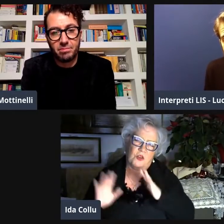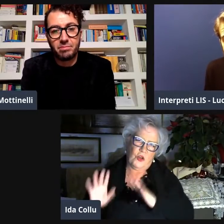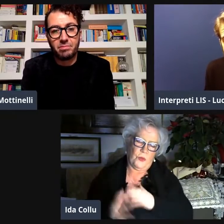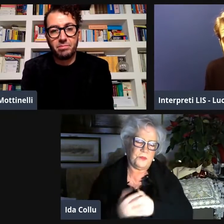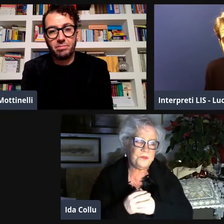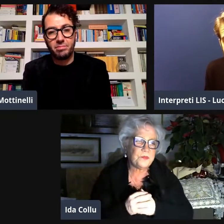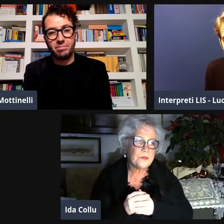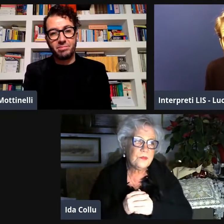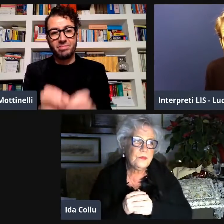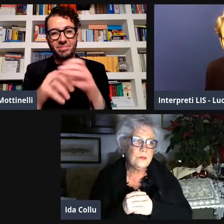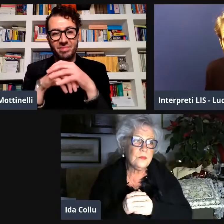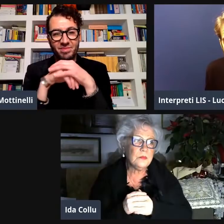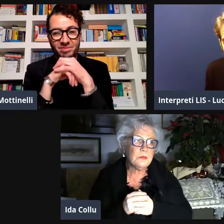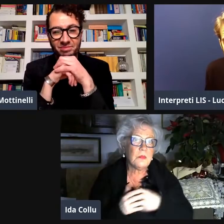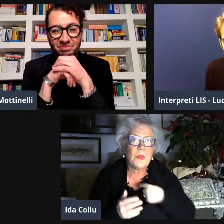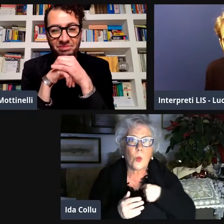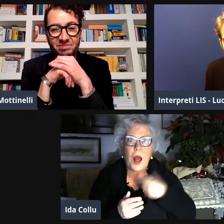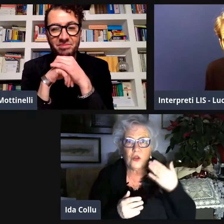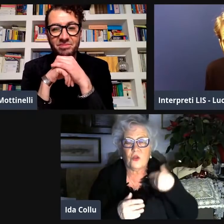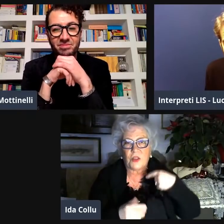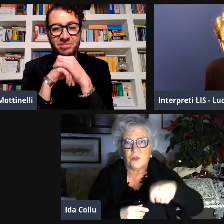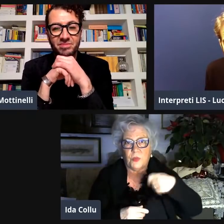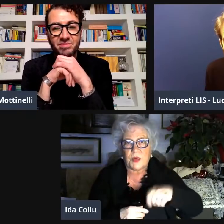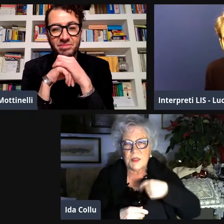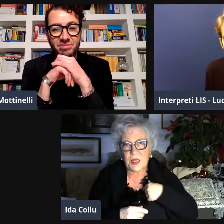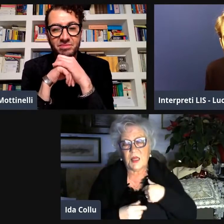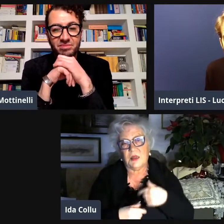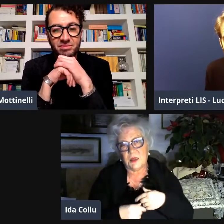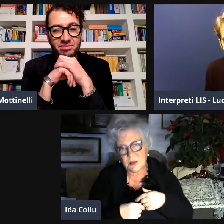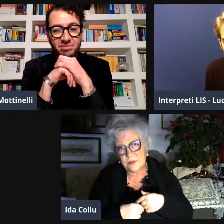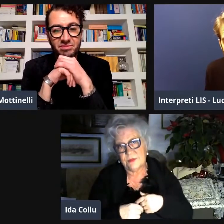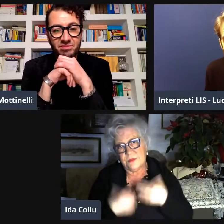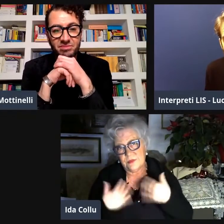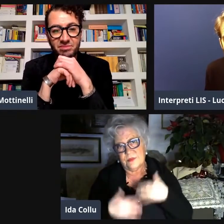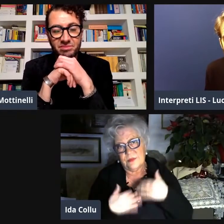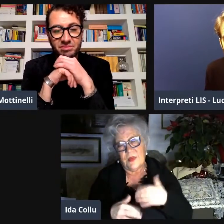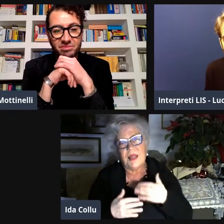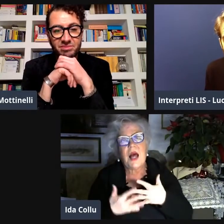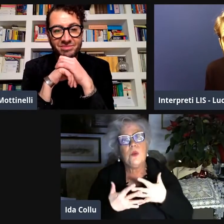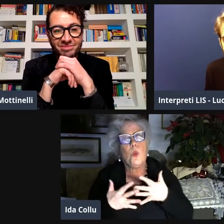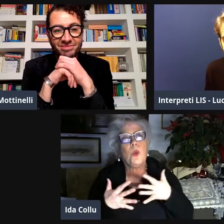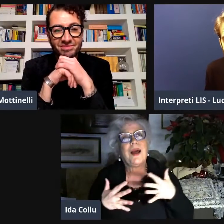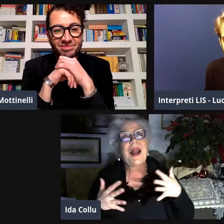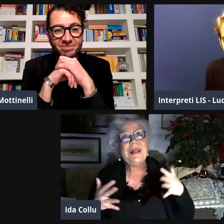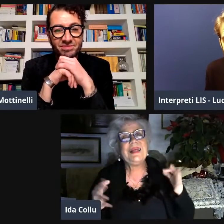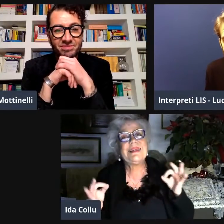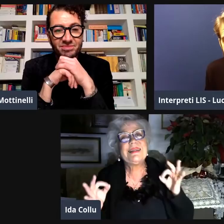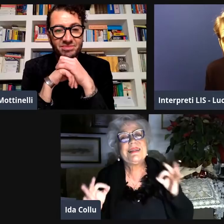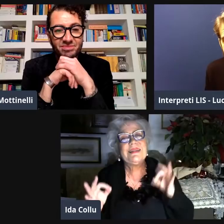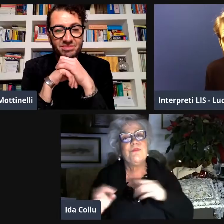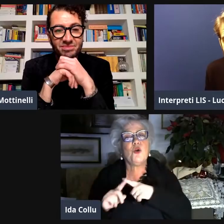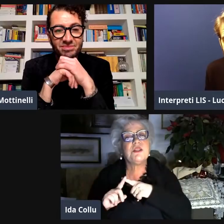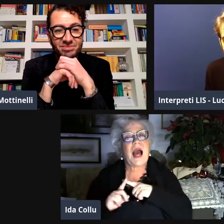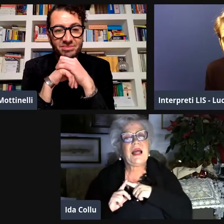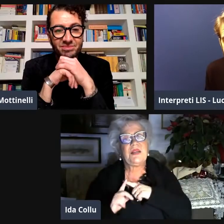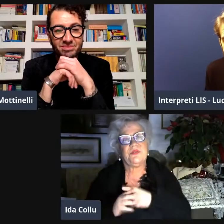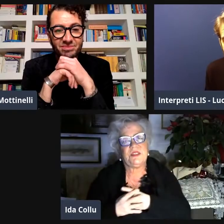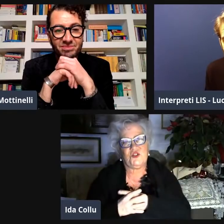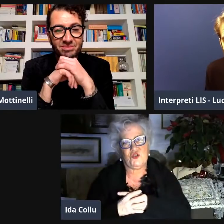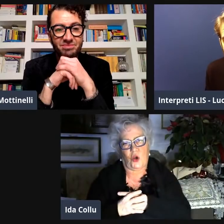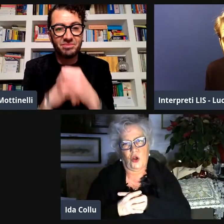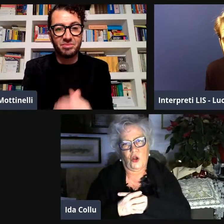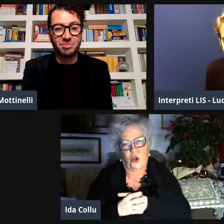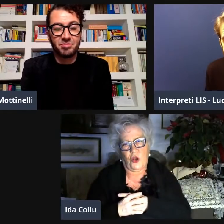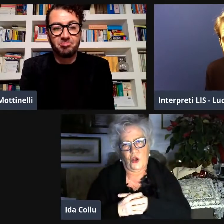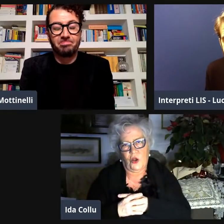toccato da certe dinamiche e ho pensato fosse meglio così quando ero presidente beh è